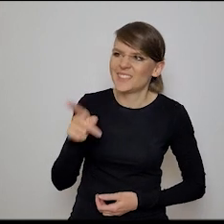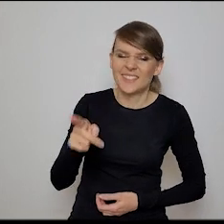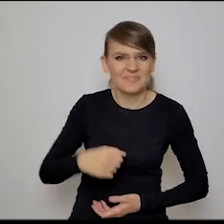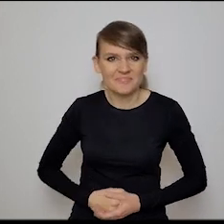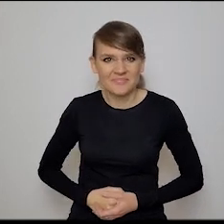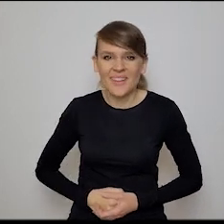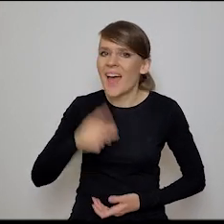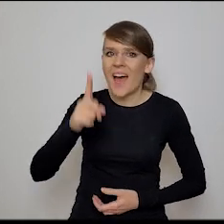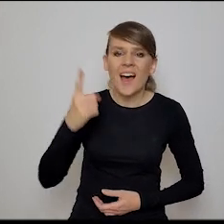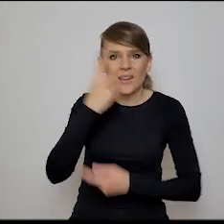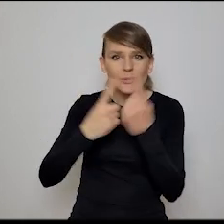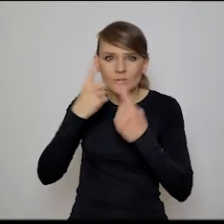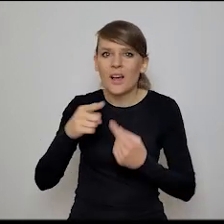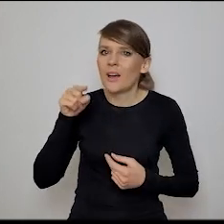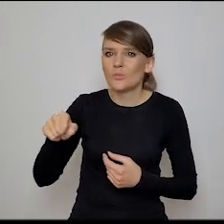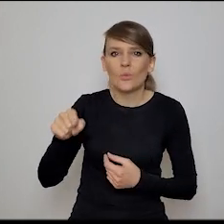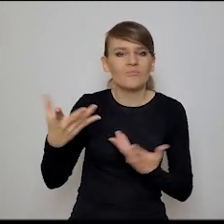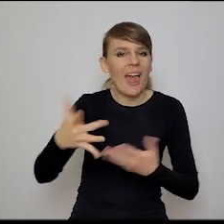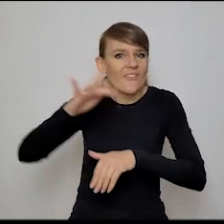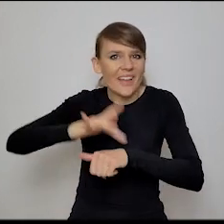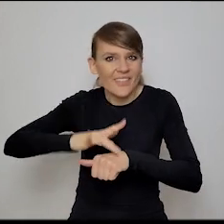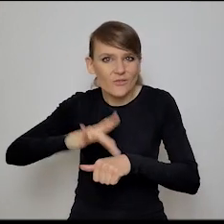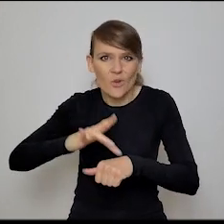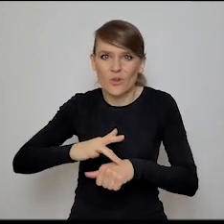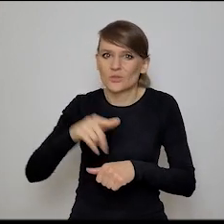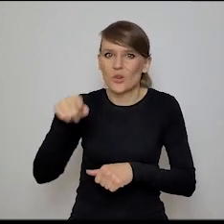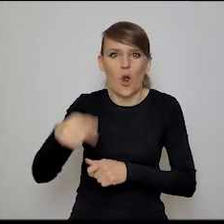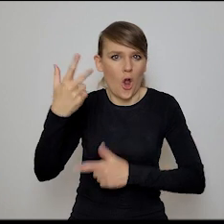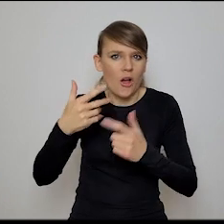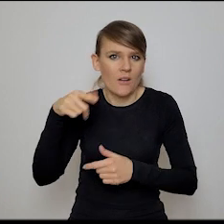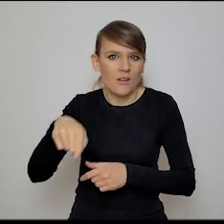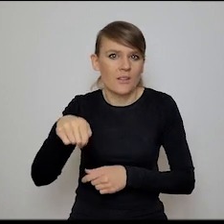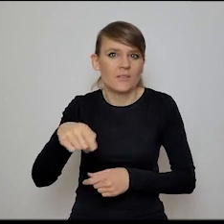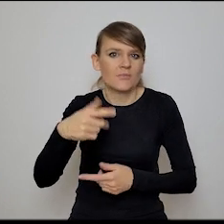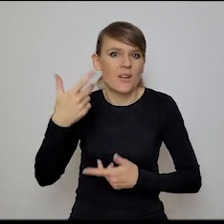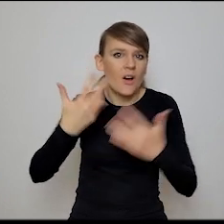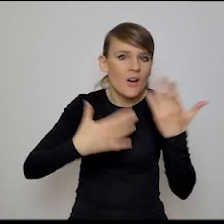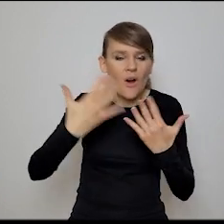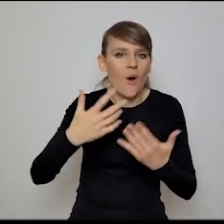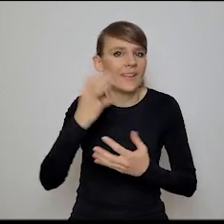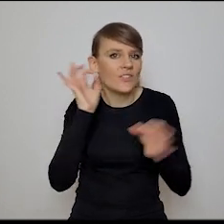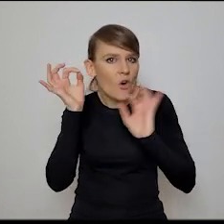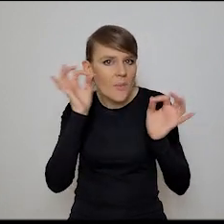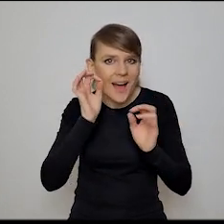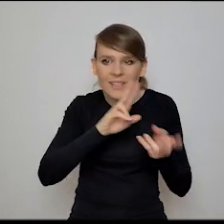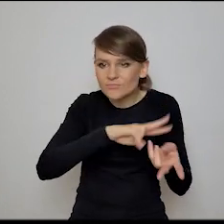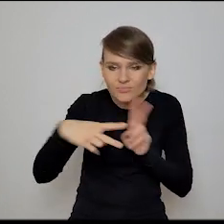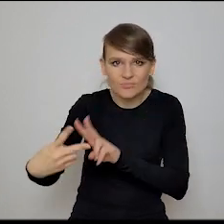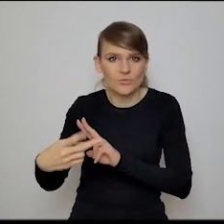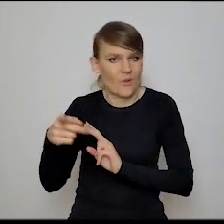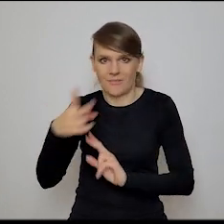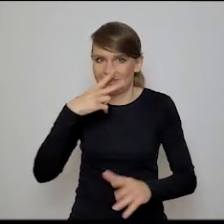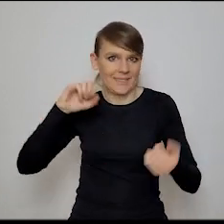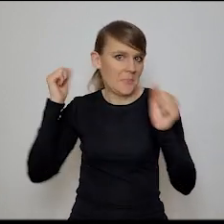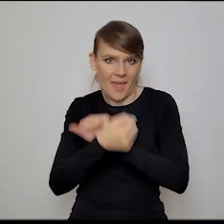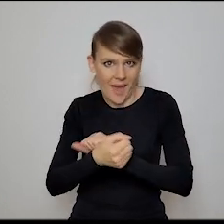Jakby nie, no myślę, że jeśli chodzi o taką efektywność, tak? Komputacji, tak? Przetworzania informacji, to to jest jakby jakaś dramatyczna